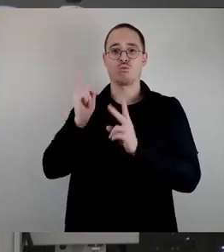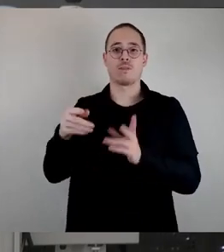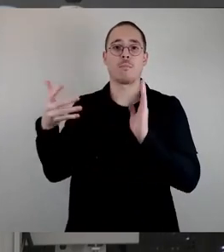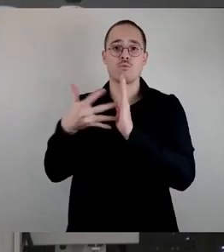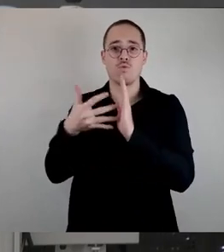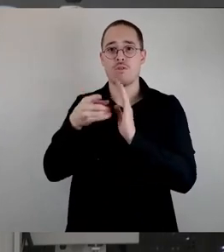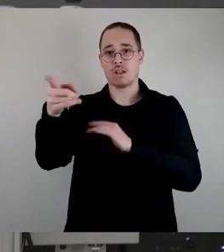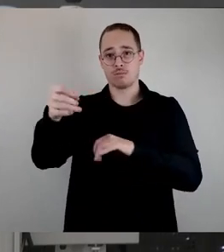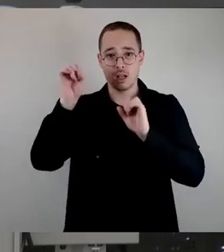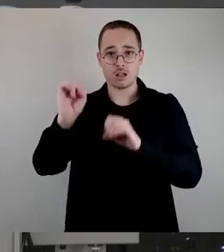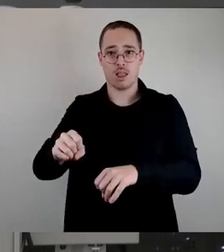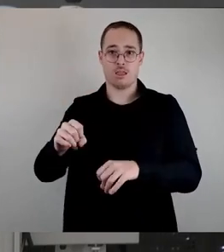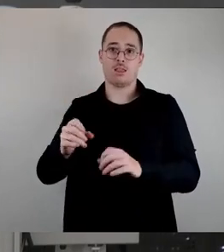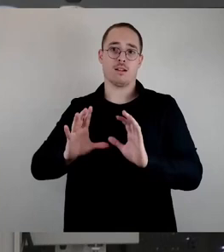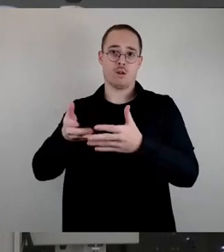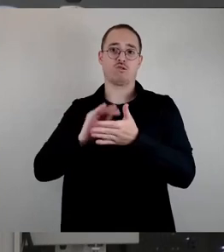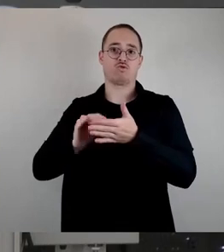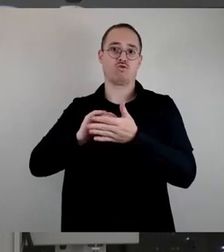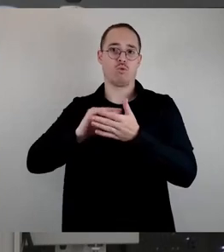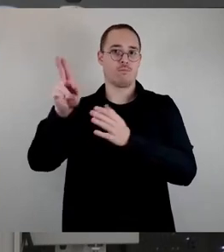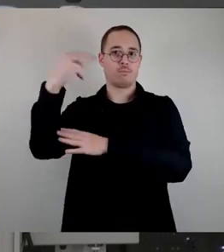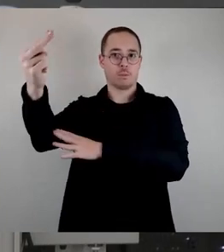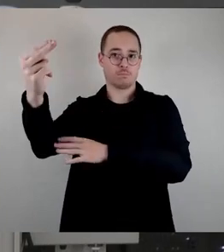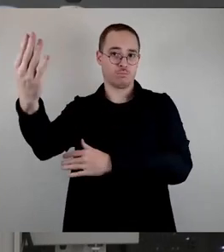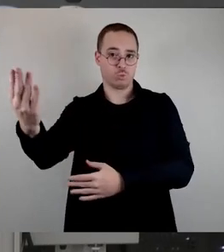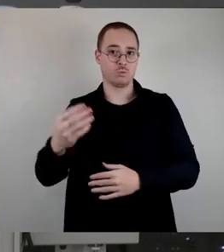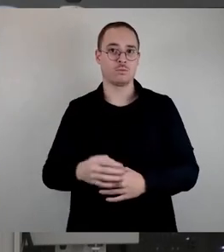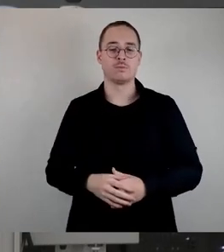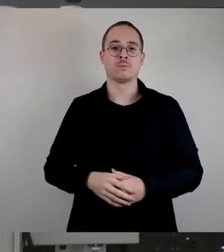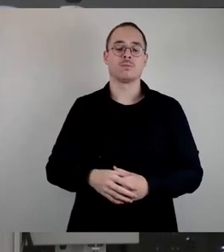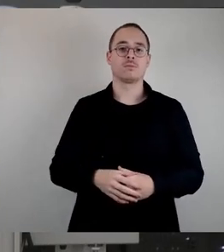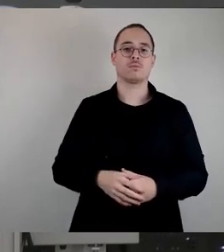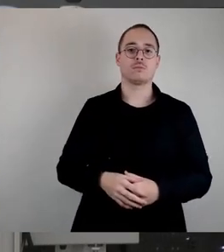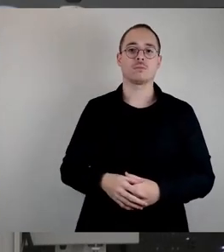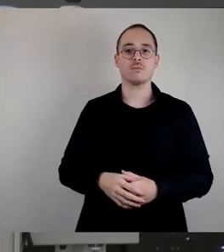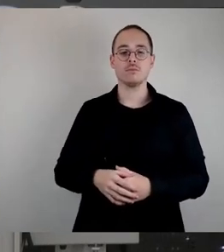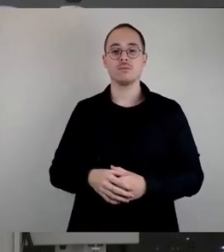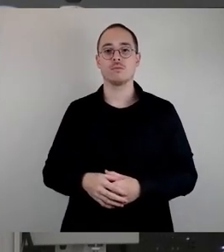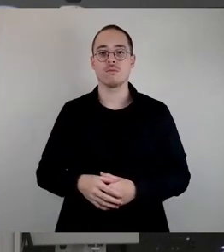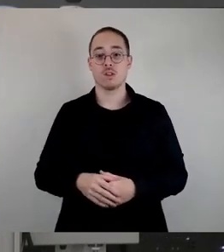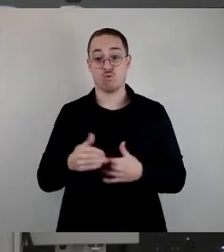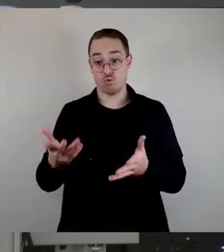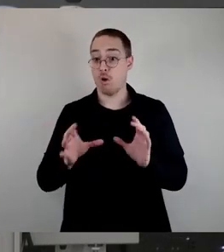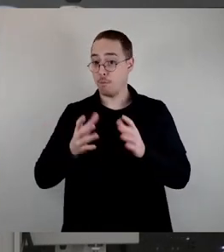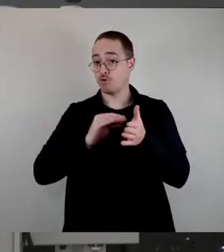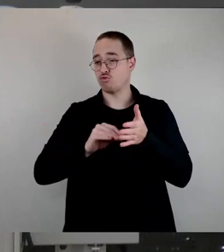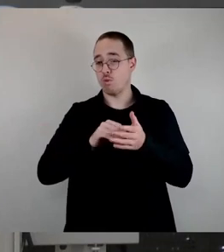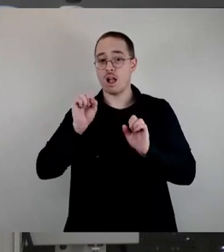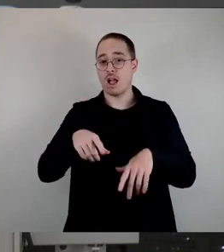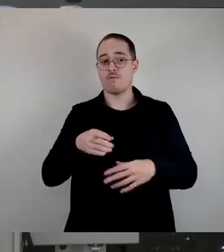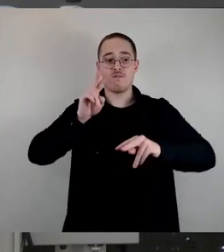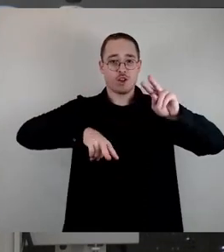Gemeinschaftsschule sein kann. Denn Gemeinschaftsschulen können auf die Bedarfe relativ flexibel